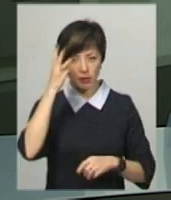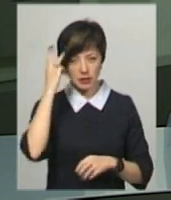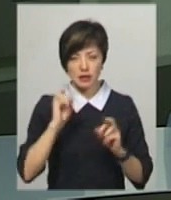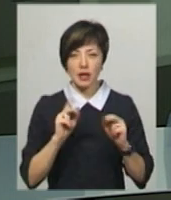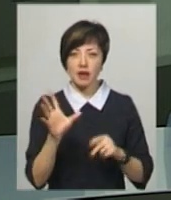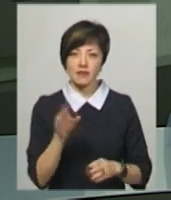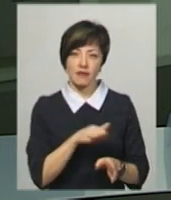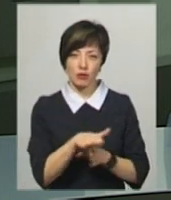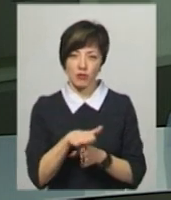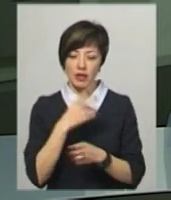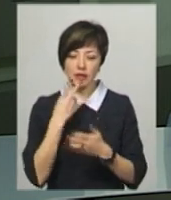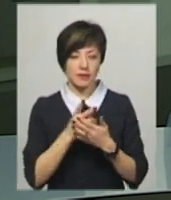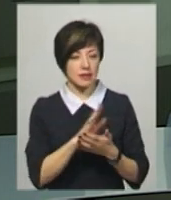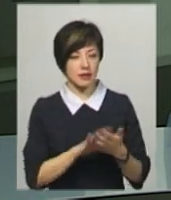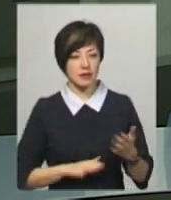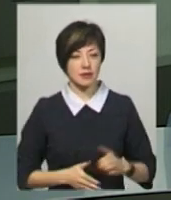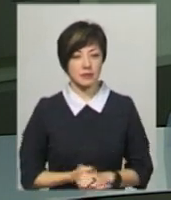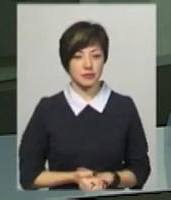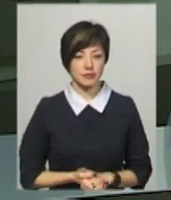Як все відбувалося – дивіться в сюжеті.